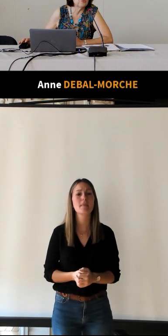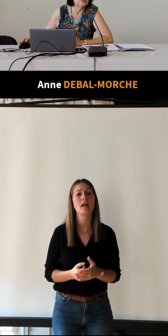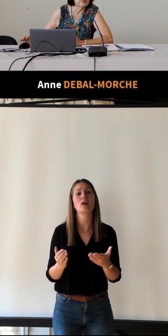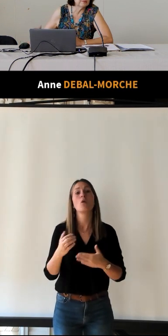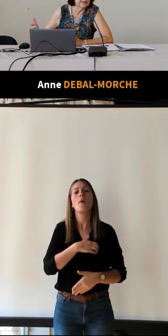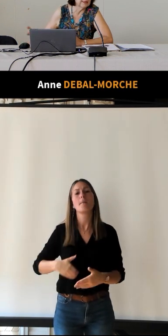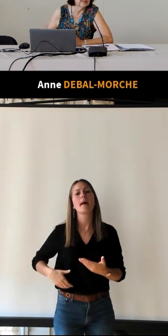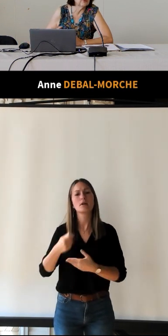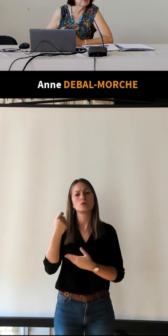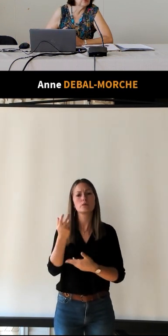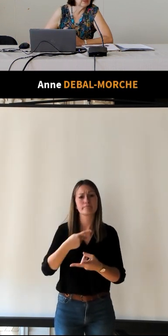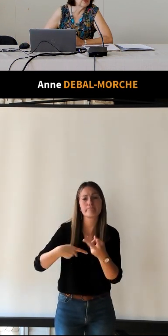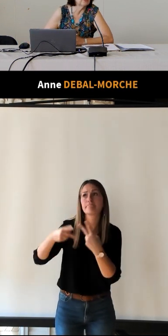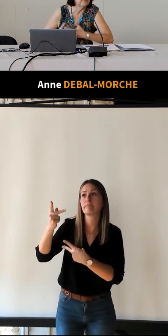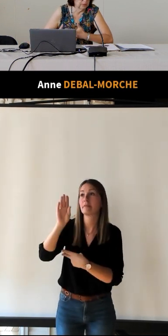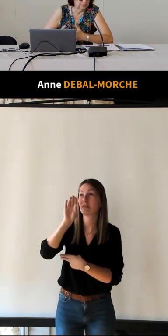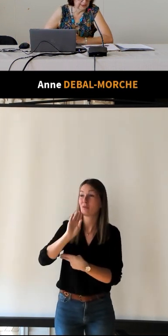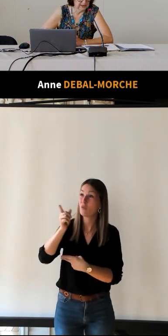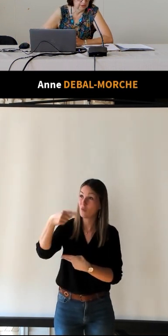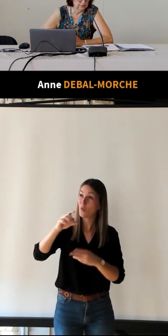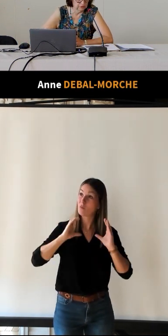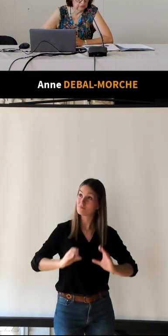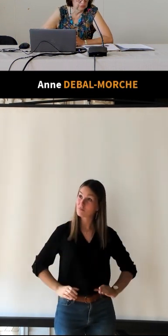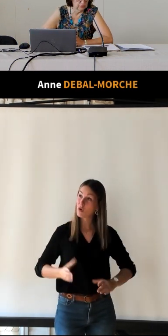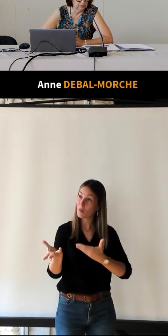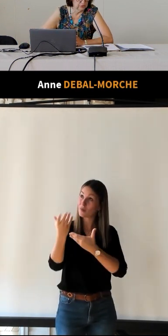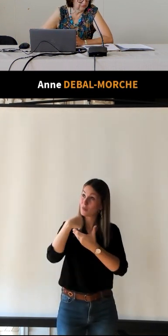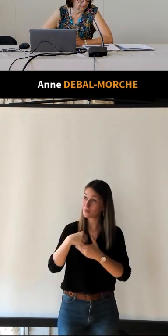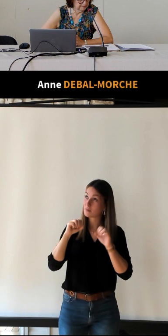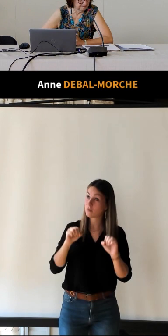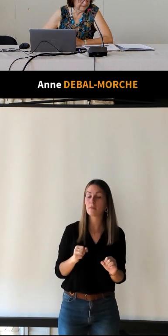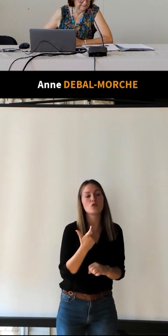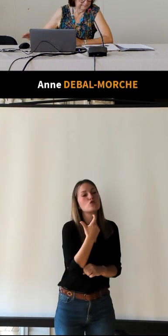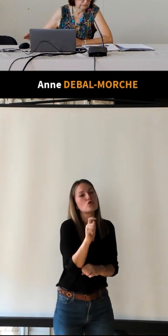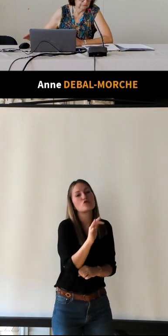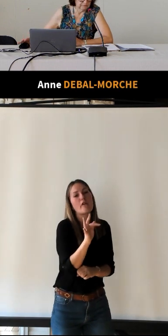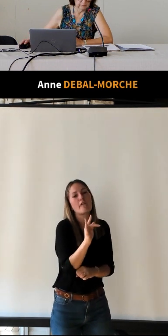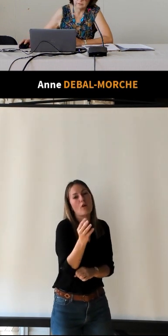ville de Tours d'adhérer au Touring Club pour la somme de 200 francs.